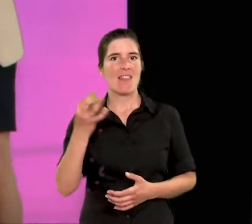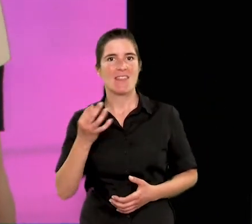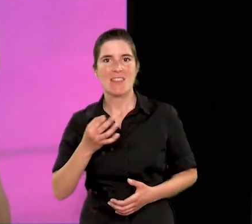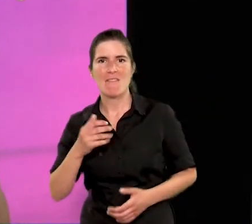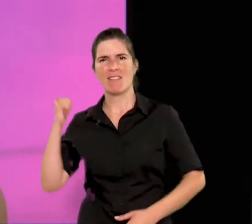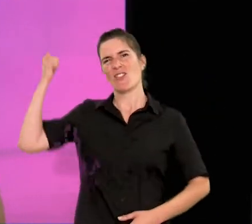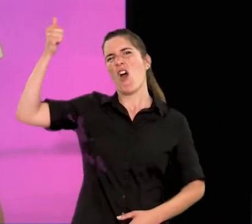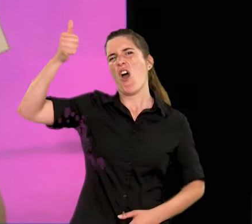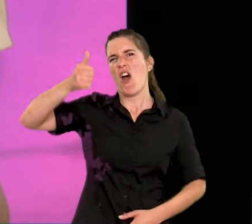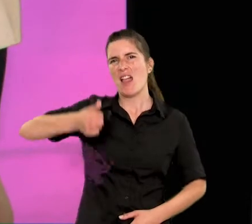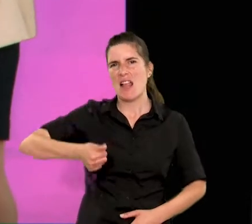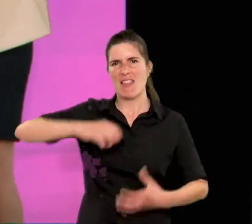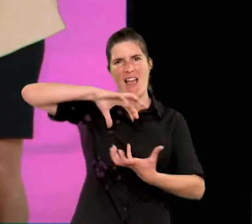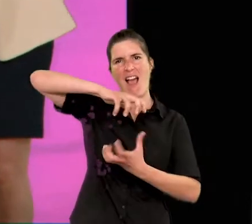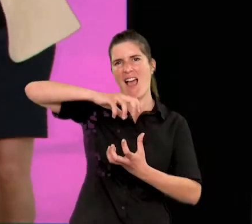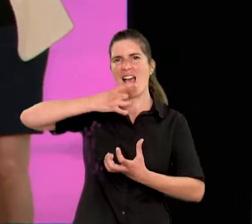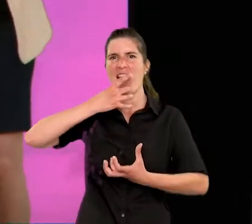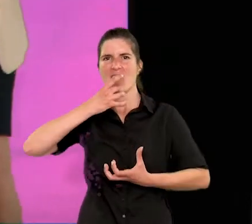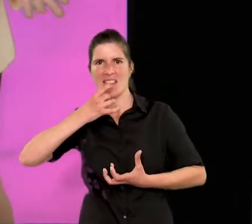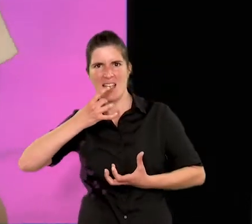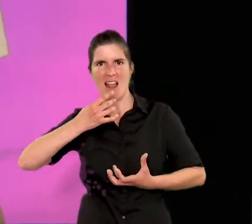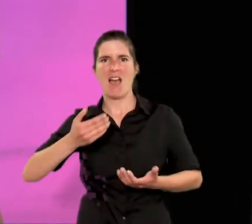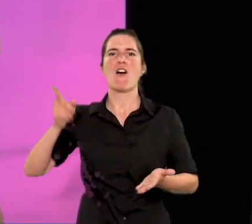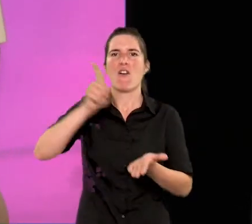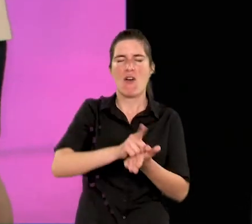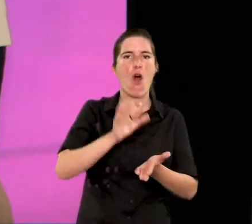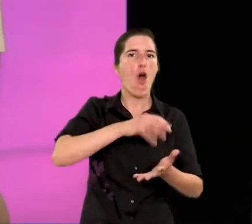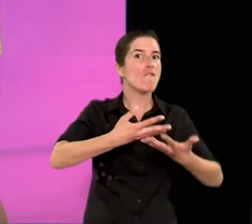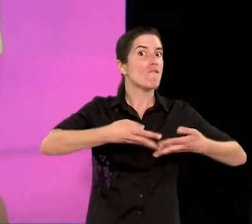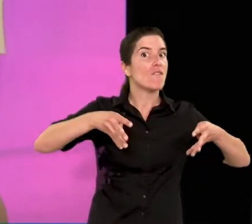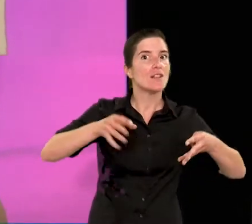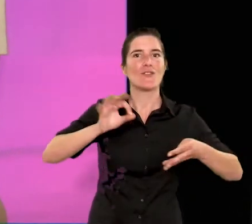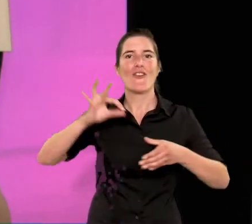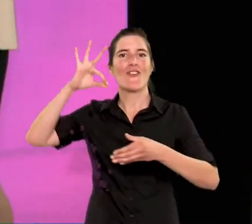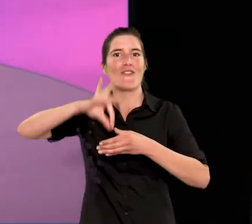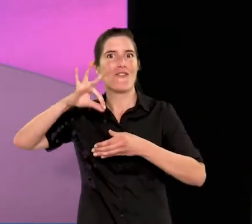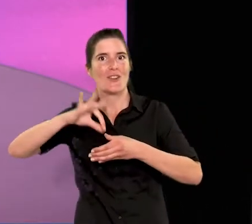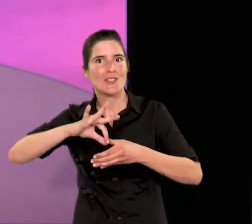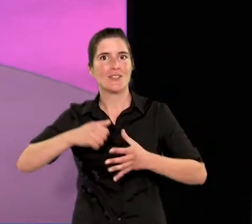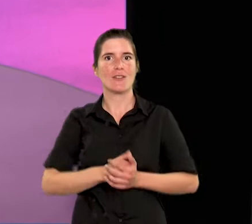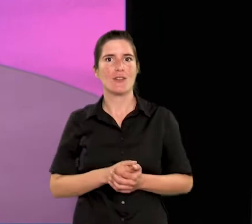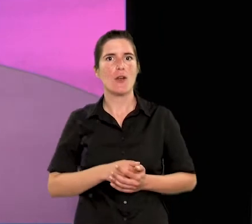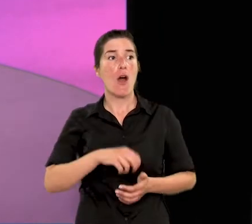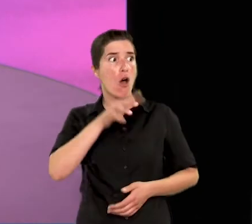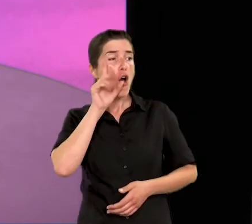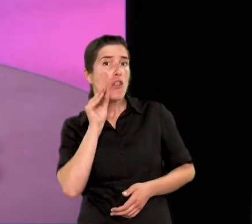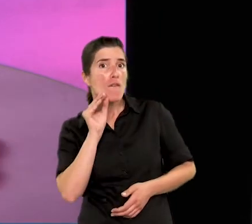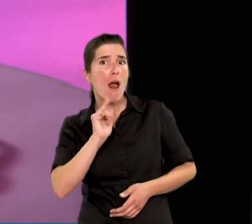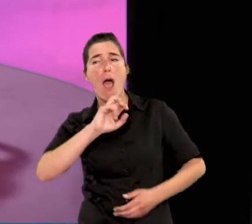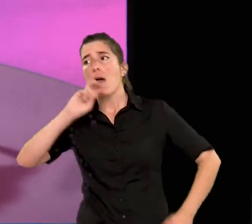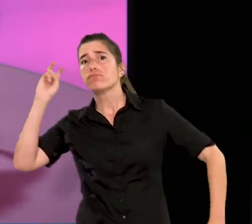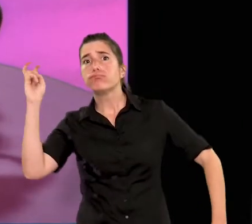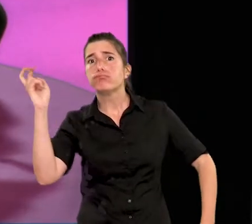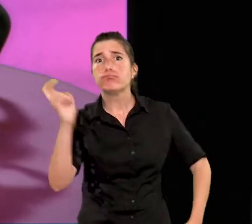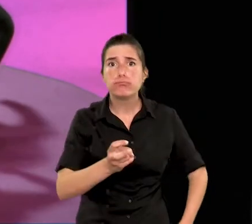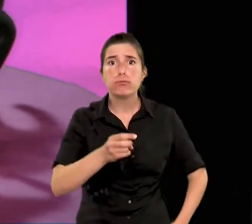moment de tornar a la cafetera de tota la vida! O la de filtre! O la d'infusió! O la toffle! ha moltes